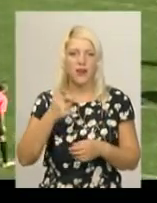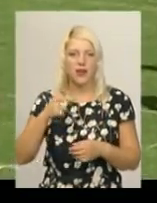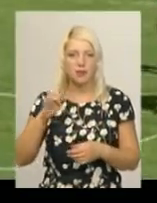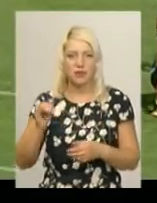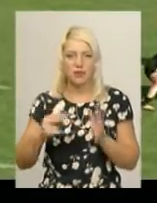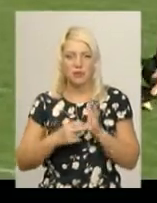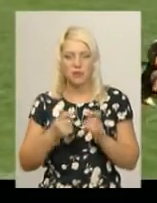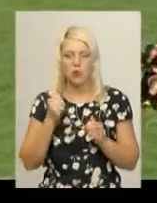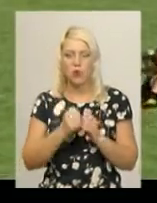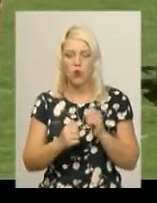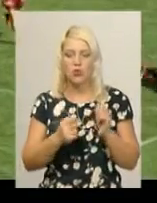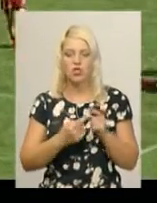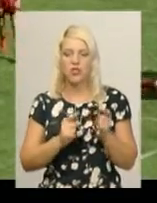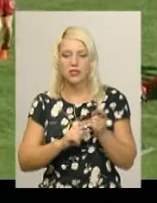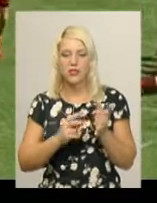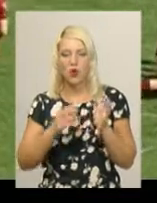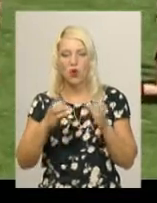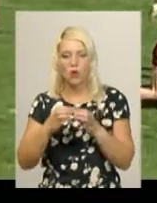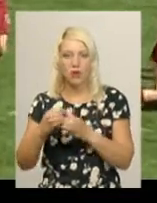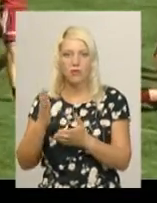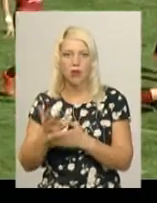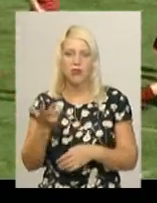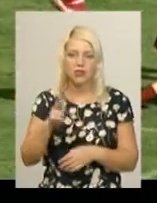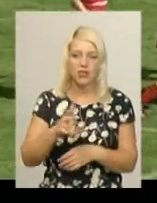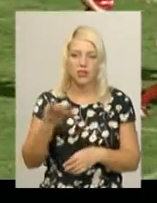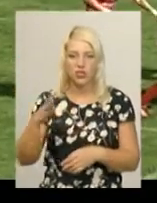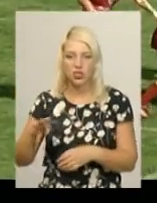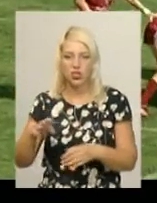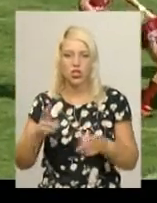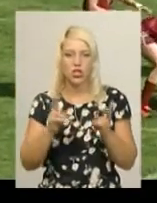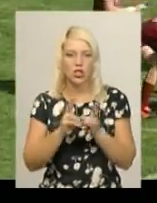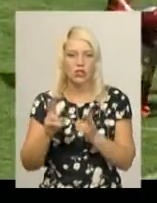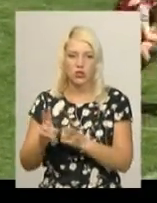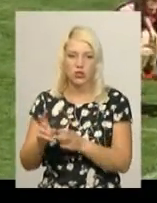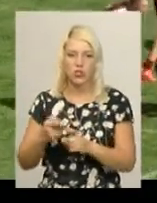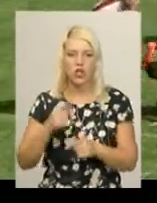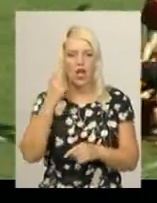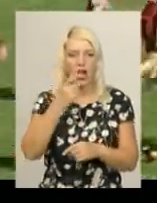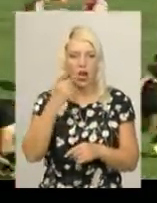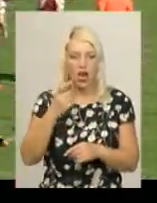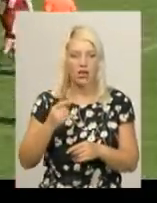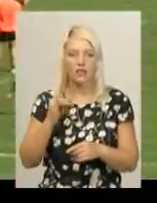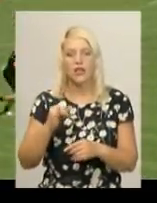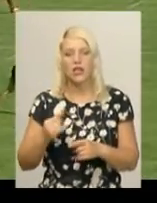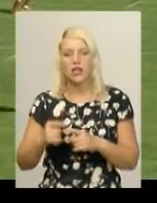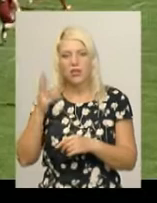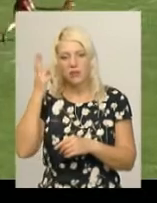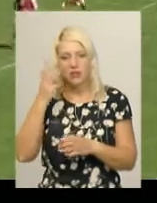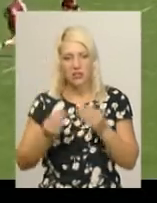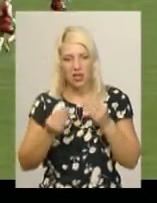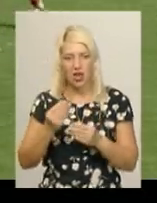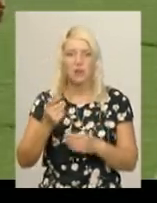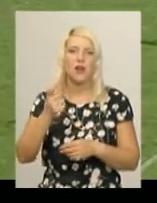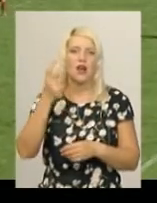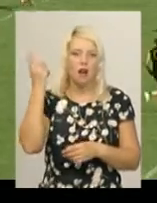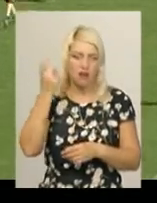команд впродовж змагань мала 3-4 зустрічі. У цьому дербі поміж харківськими командами Олімп і Легіон перемогли гравці Олімпа з рахунком 40-0.